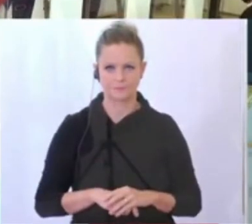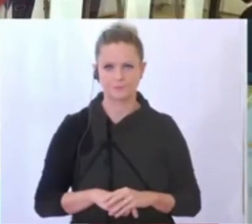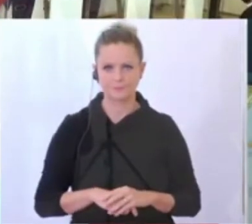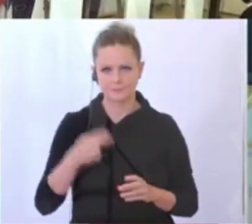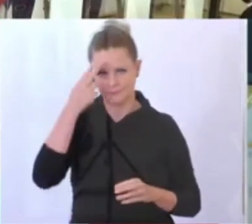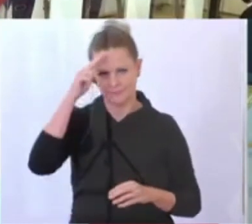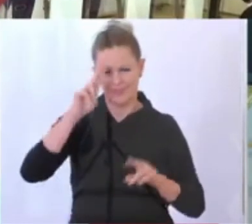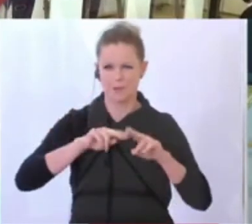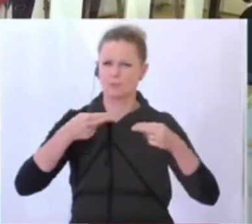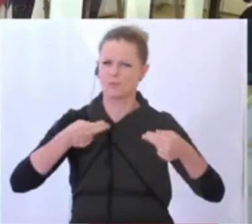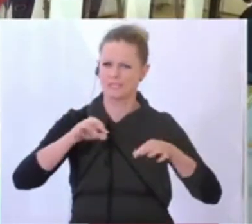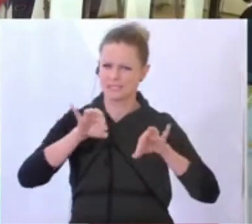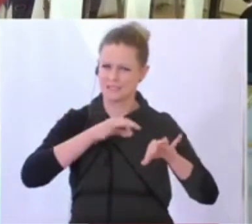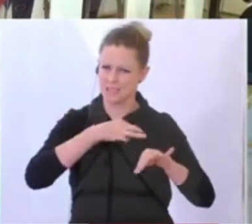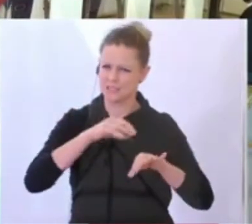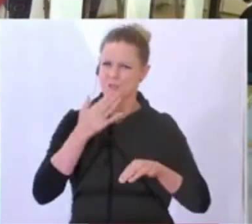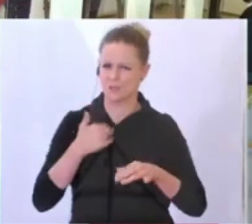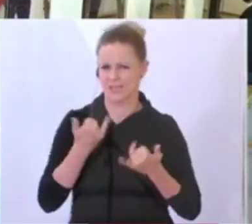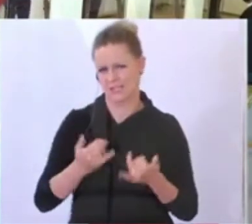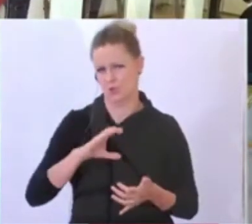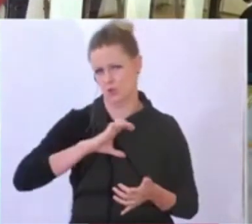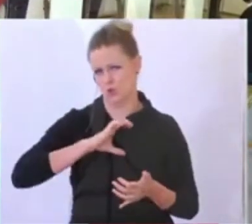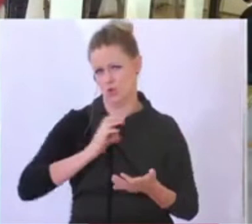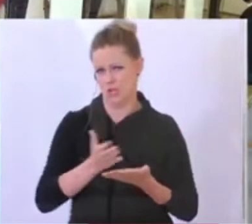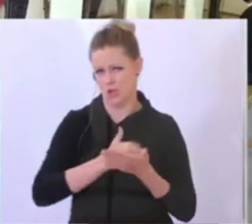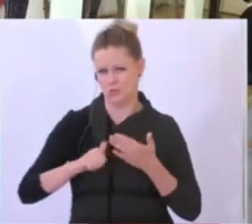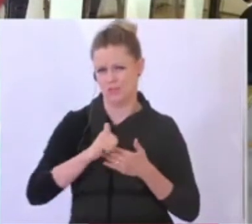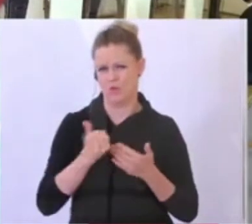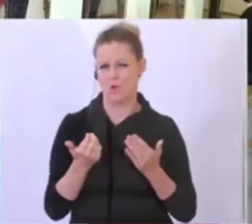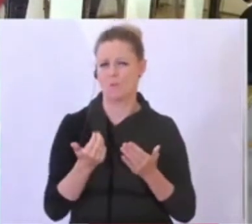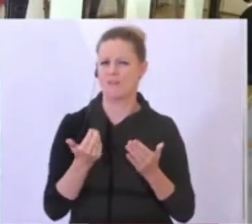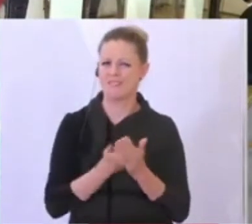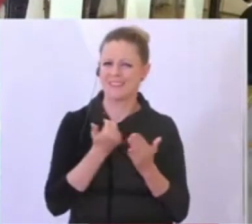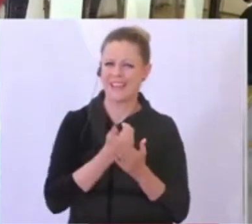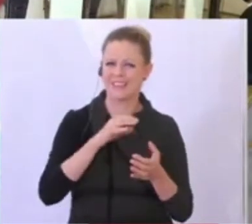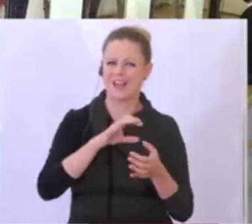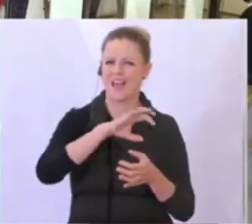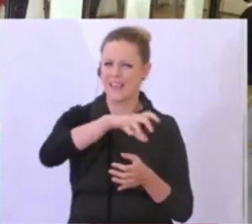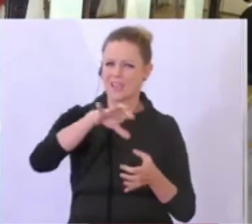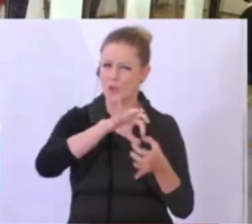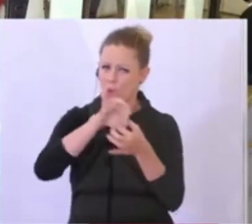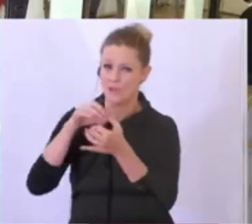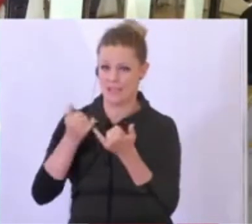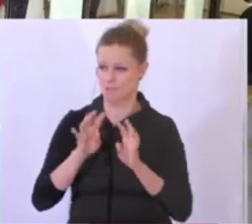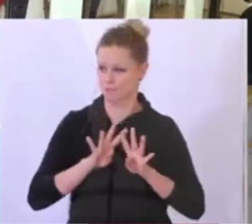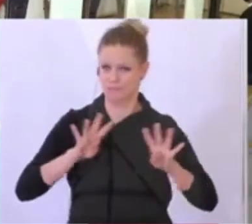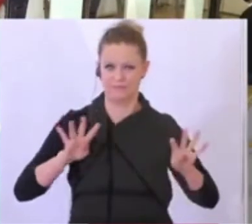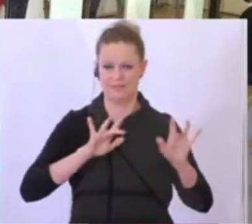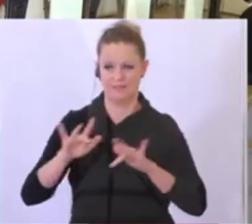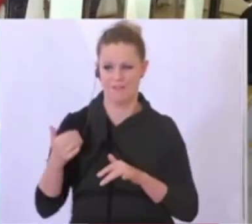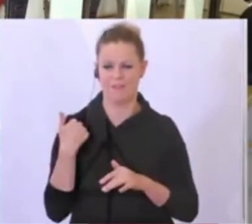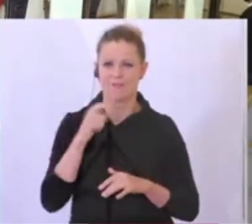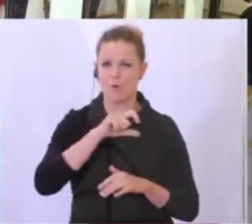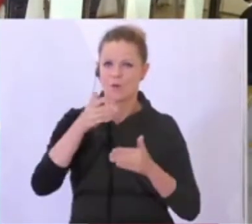Herr Bundeskanzler, möchte die Chance ergreifen, nachdem Sie hier mit Vertretern auch der Regionen sozusagen beisammen stehen hier. Sie haben am